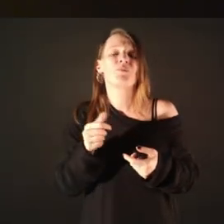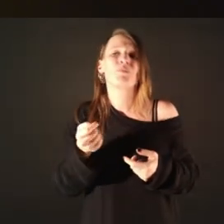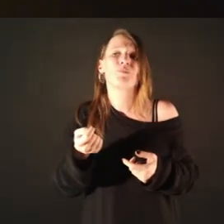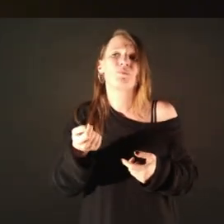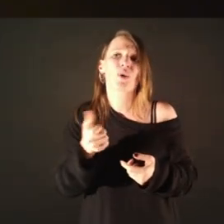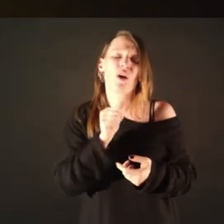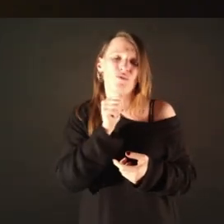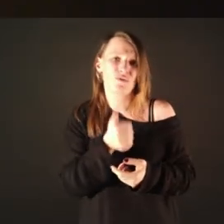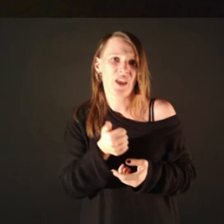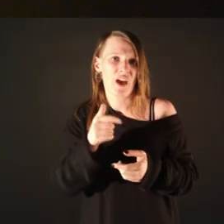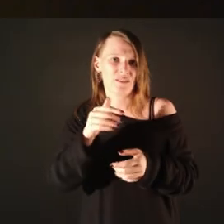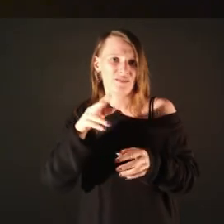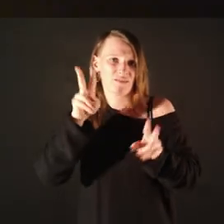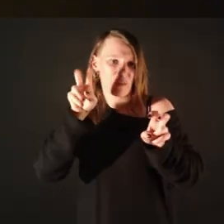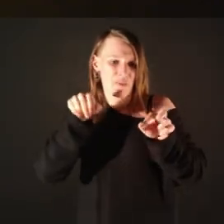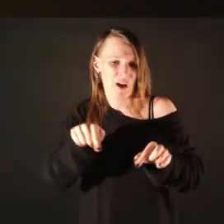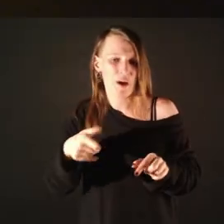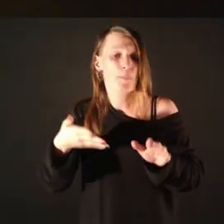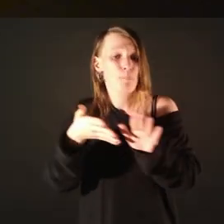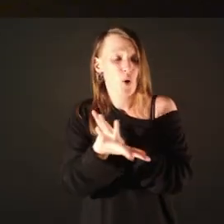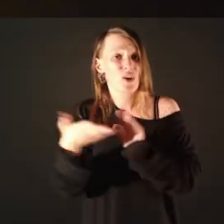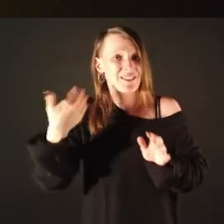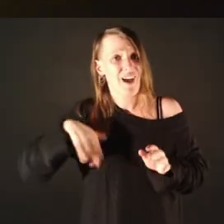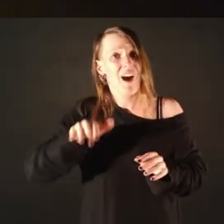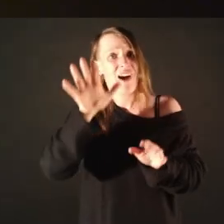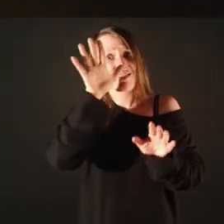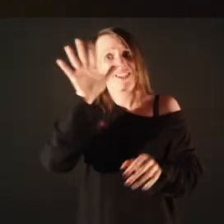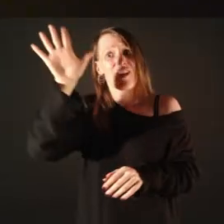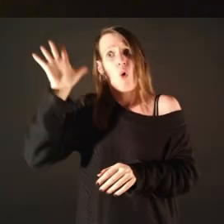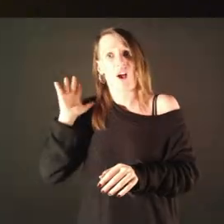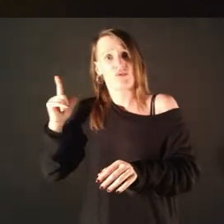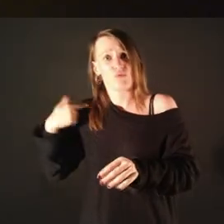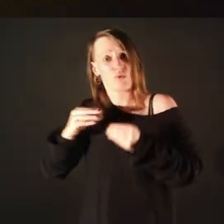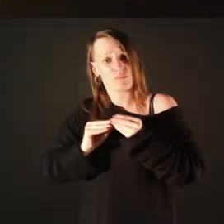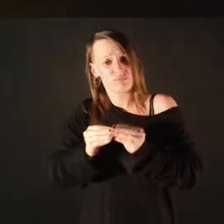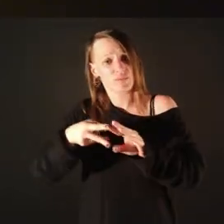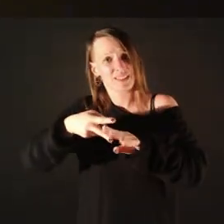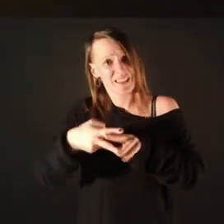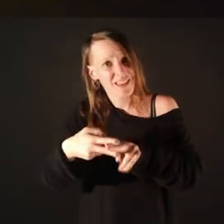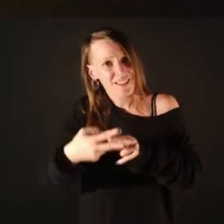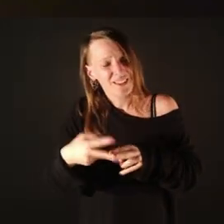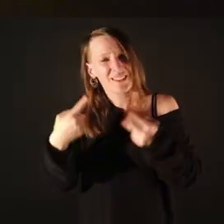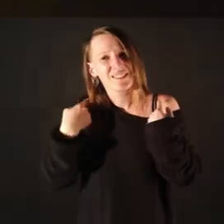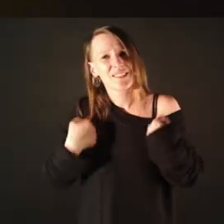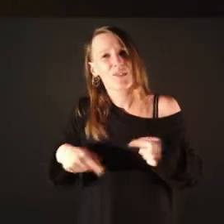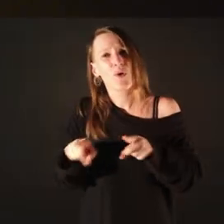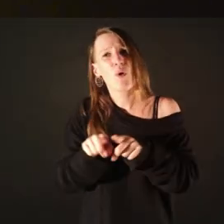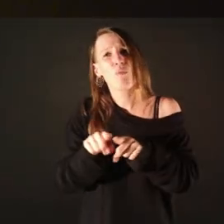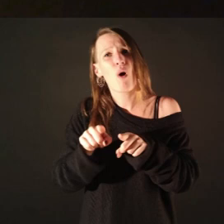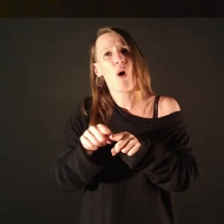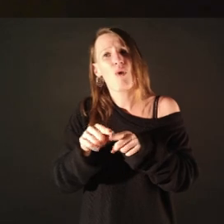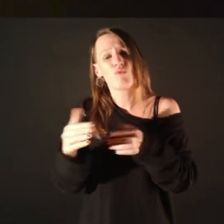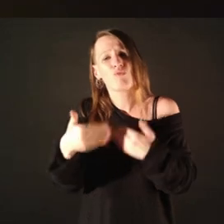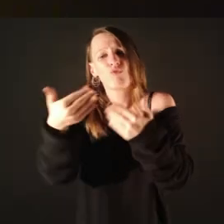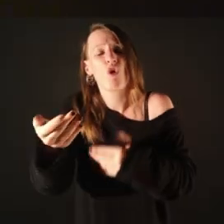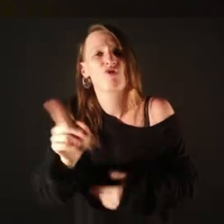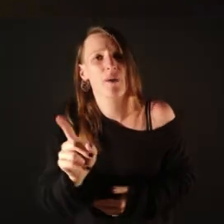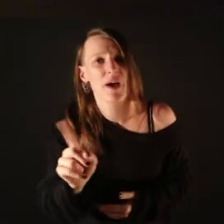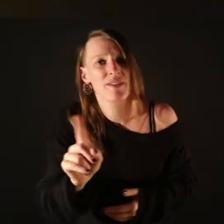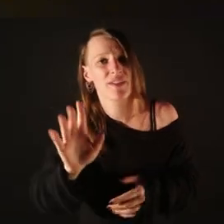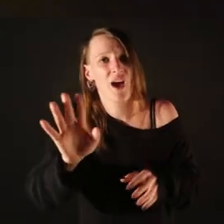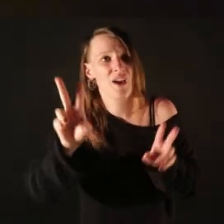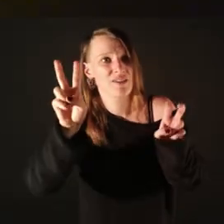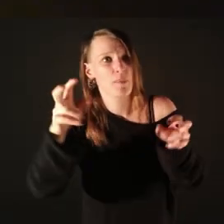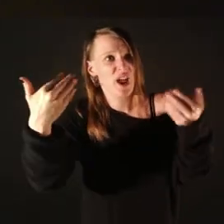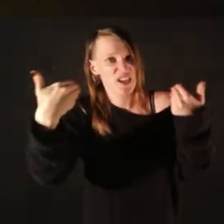realment, perquè fa cinc anys que faig tallers i no sento que s'hagi avançat molt a nivell de responsabilitat